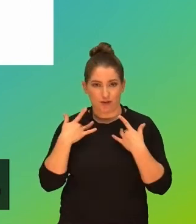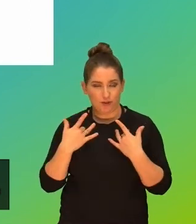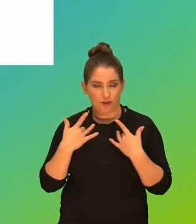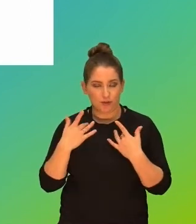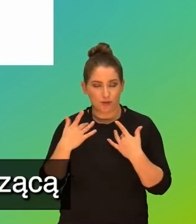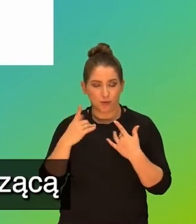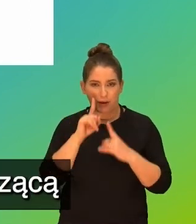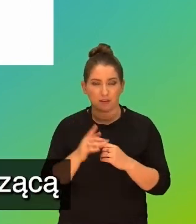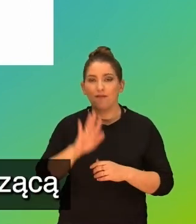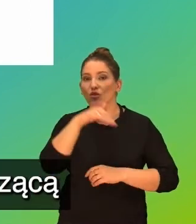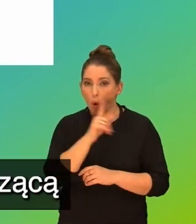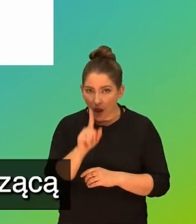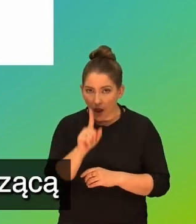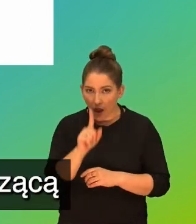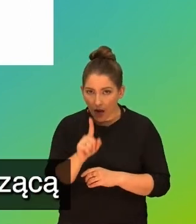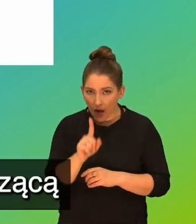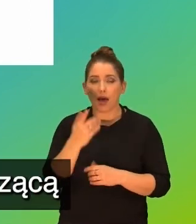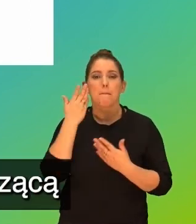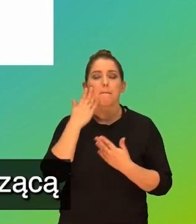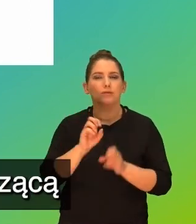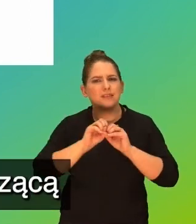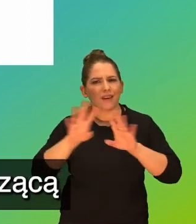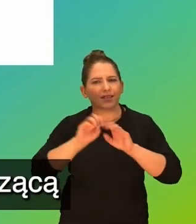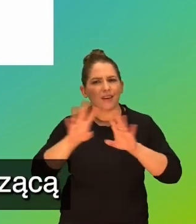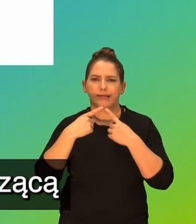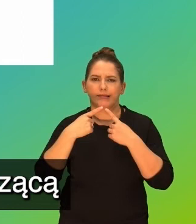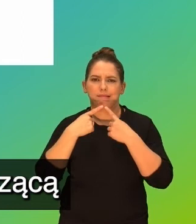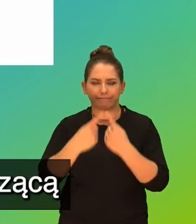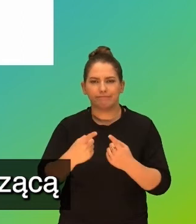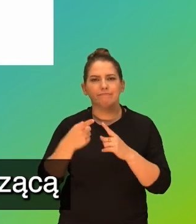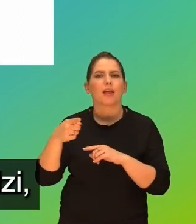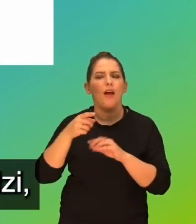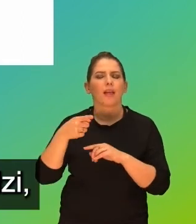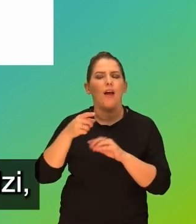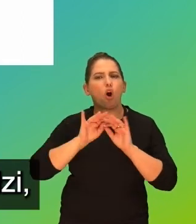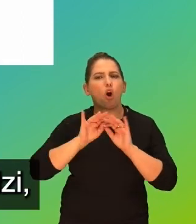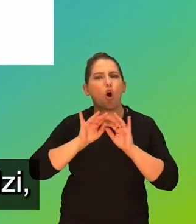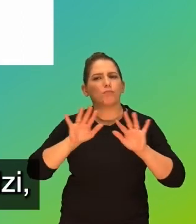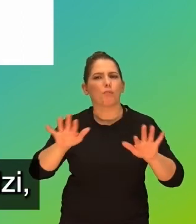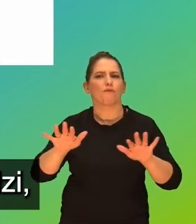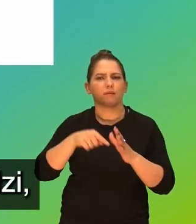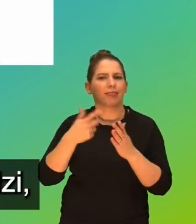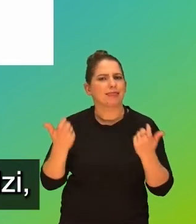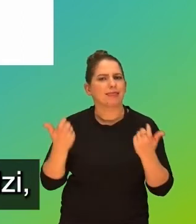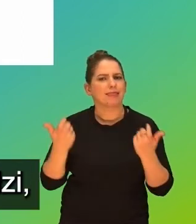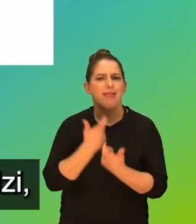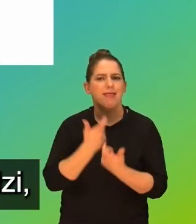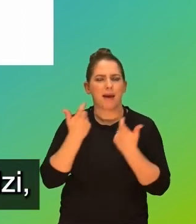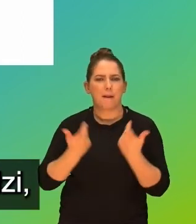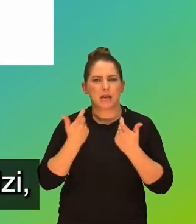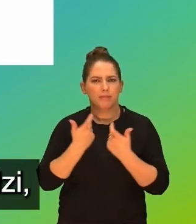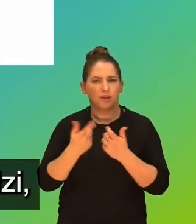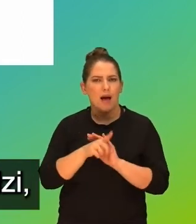realnym życiu. W szkole natomiast bardzo jasno komunikujmy politykę dotyczącą rozpowszechniania takich niebezpiecznych